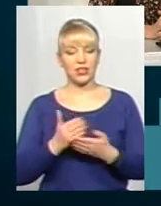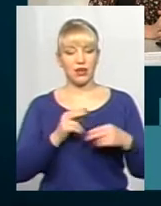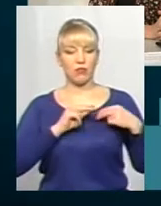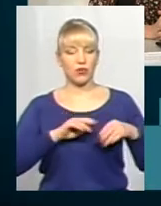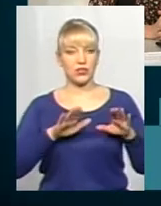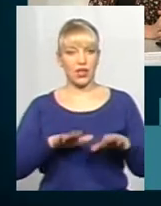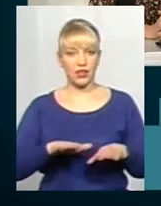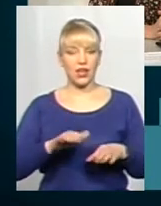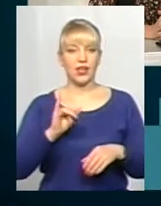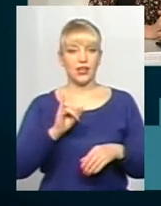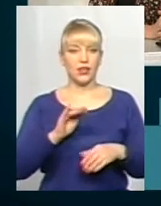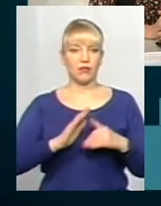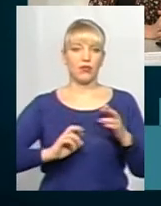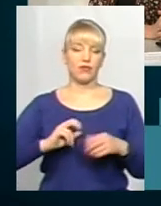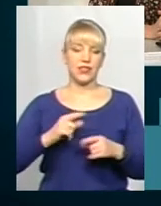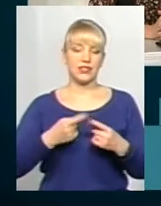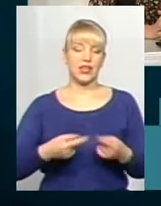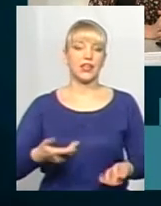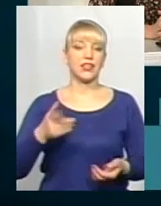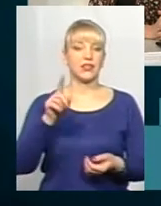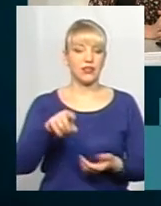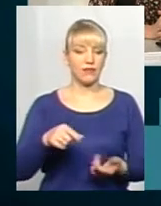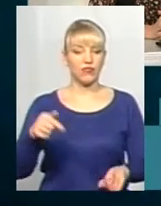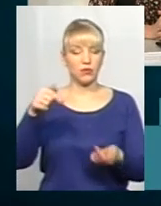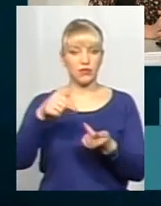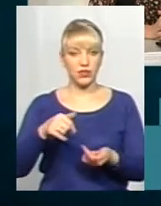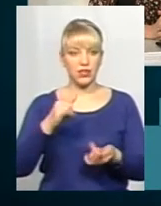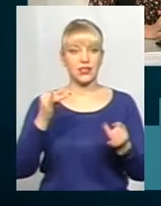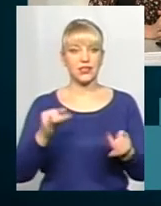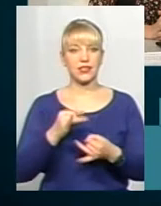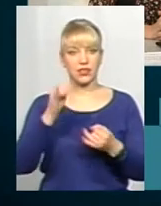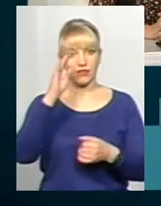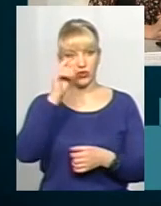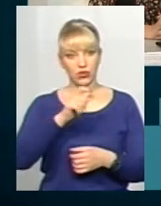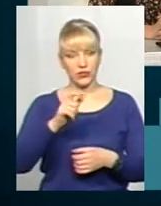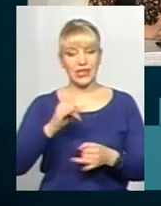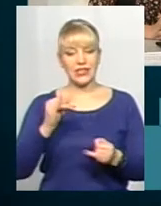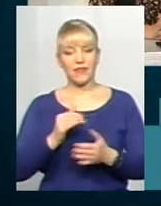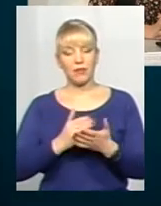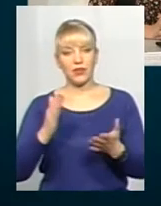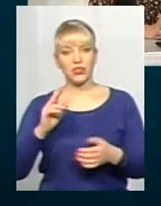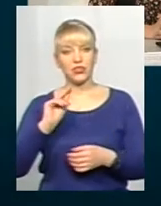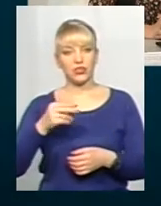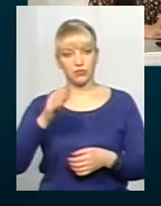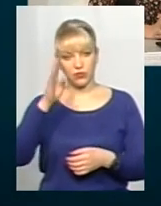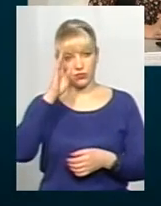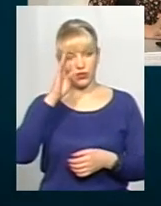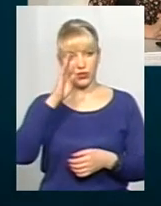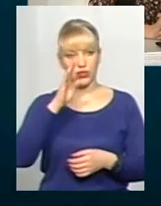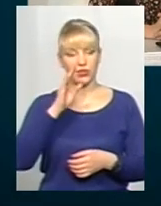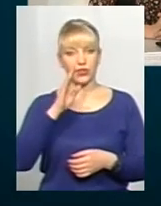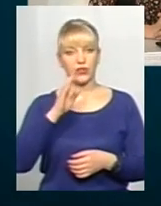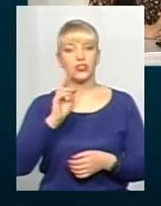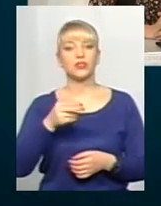професія, тим, відповідно, і зацікавлення чоловіків вище від зацікавлення жінок. Тут ми можемо